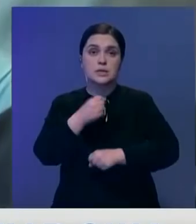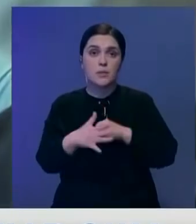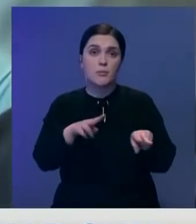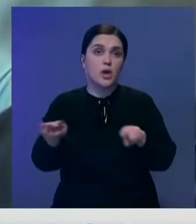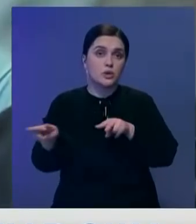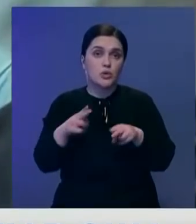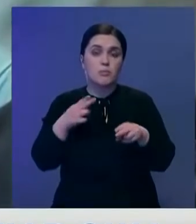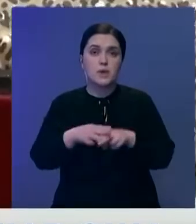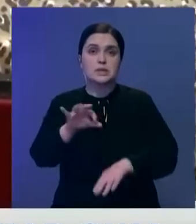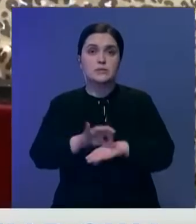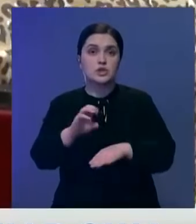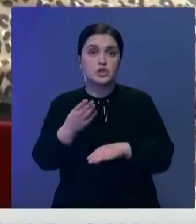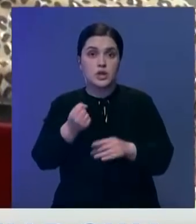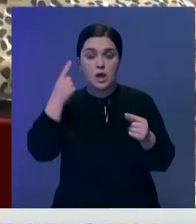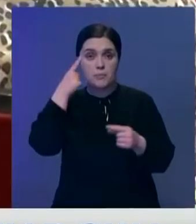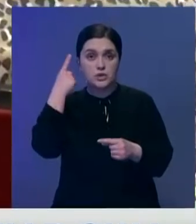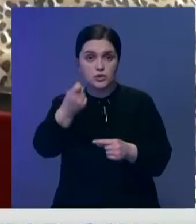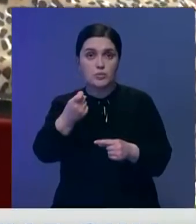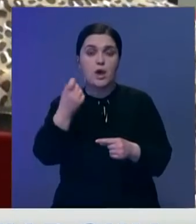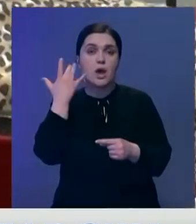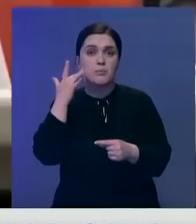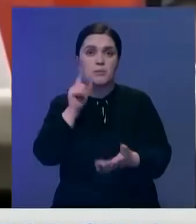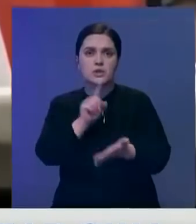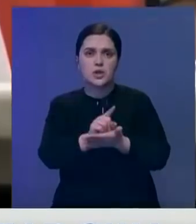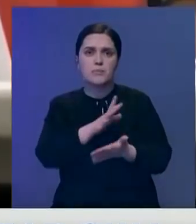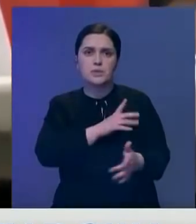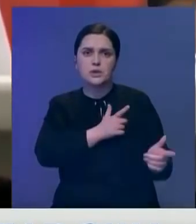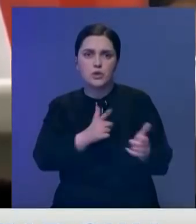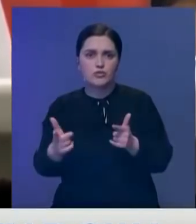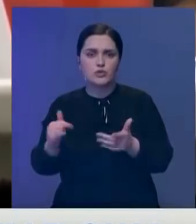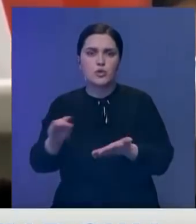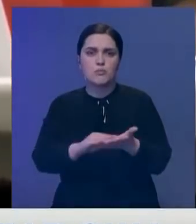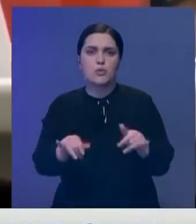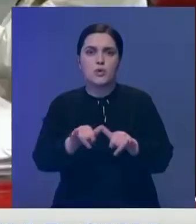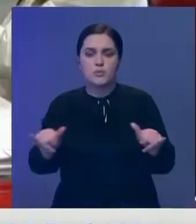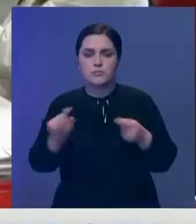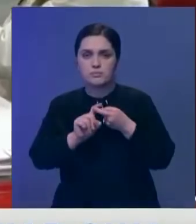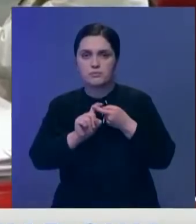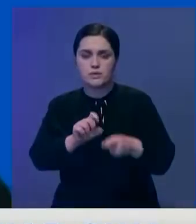заболеваний США предупреждают, американцы должны быть готовы к новой волне ковид.